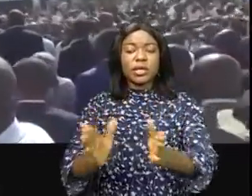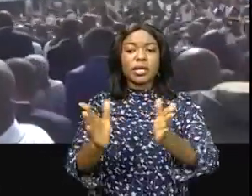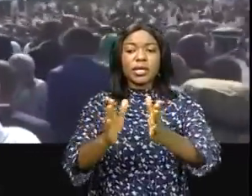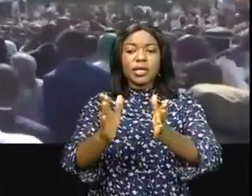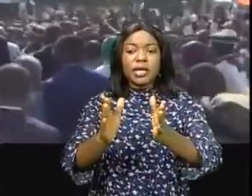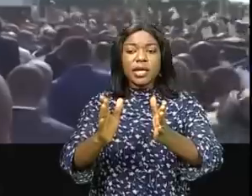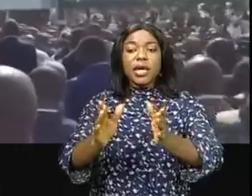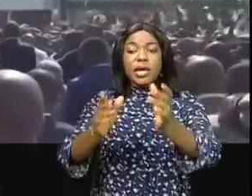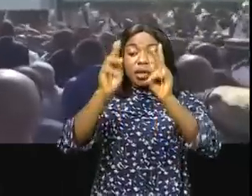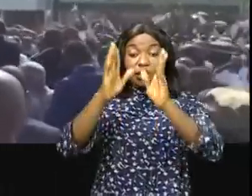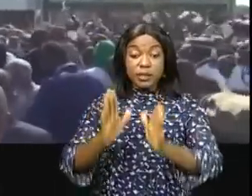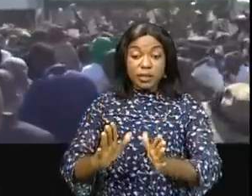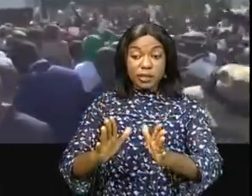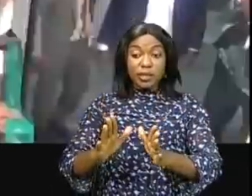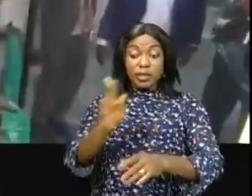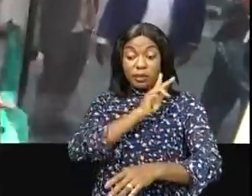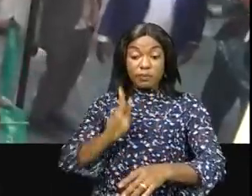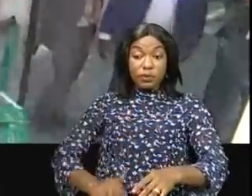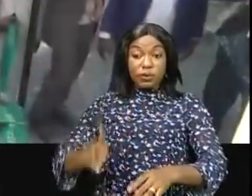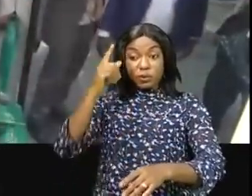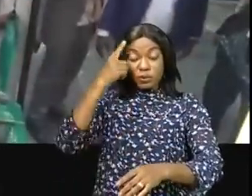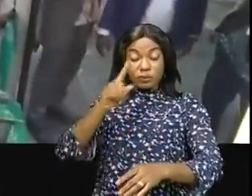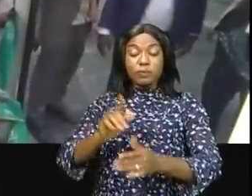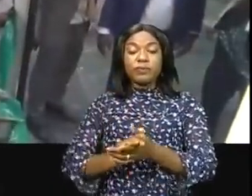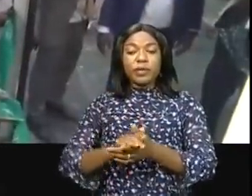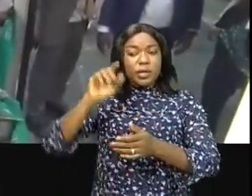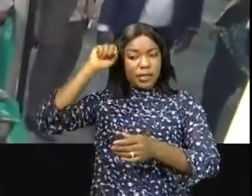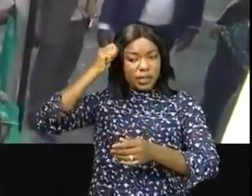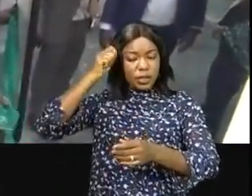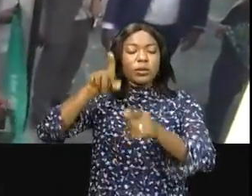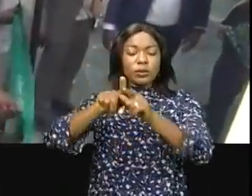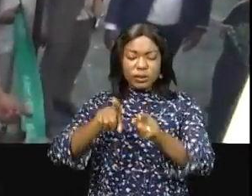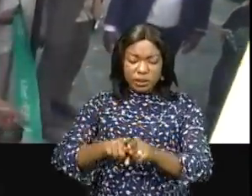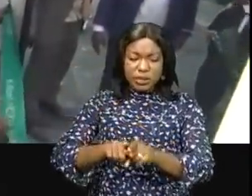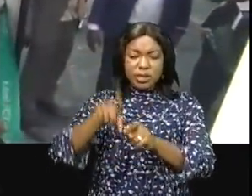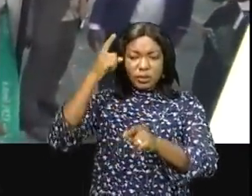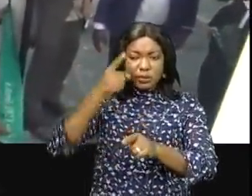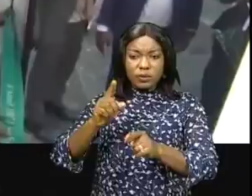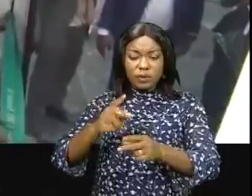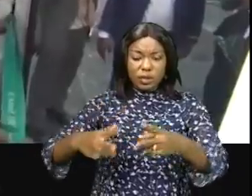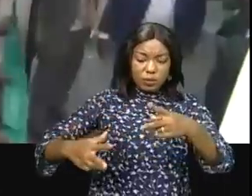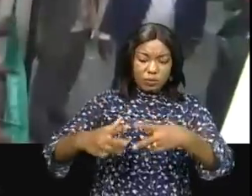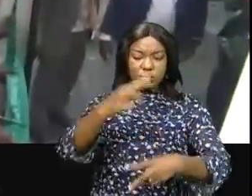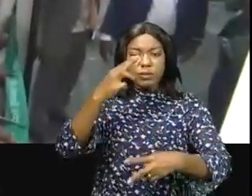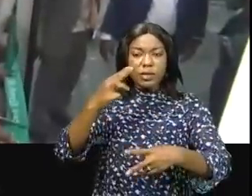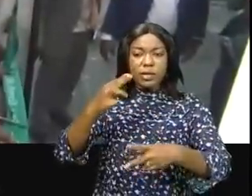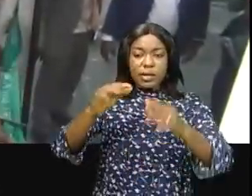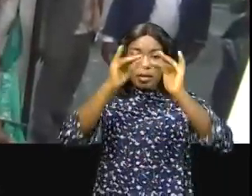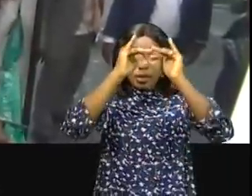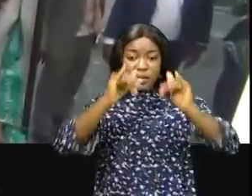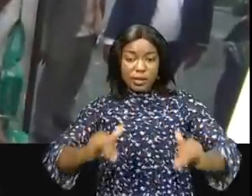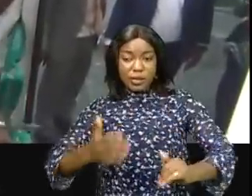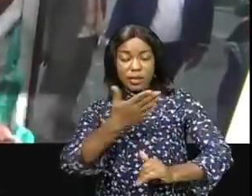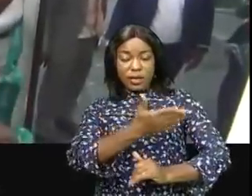cultiver l'amour, pour honorer la mémoire du prophète Simon Kimbangu, avant de procéder à l'inauguration du musée qui va